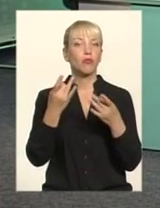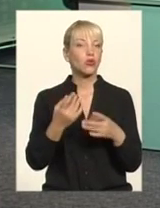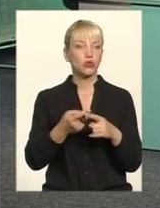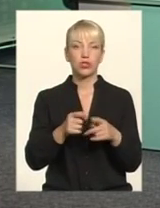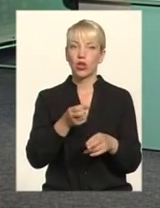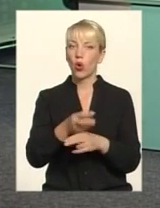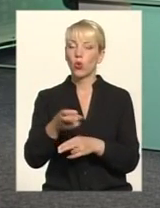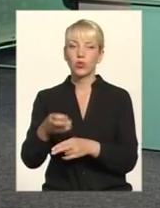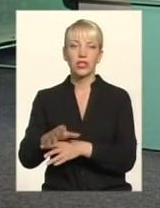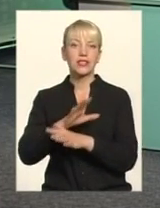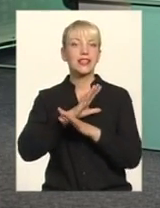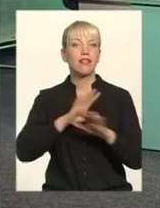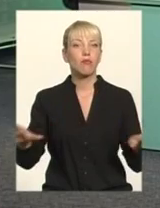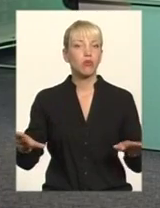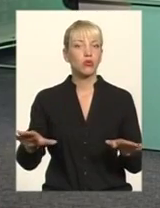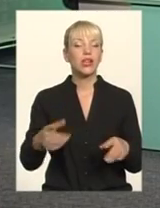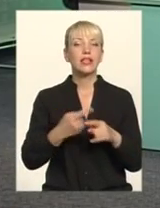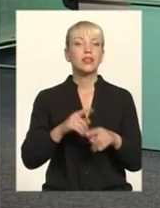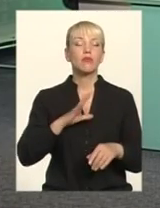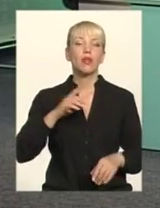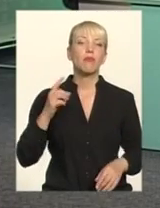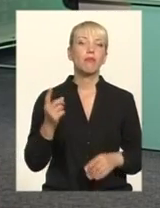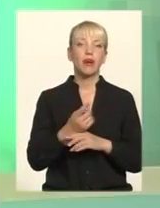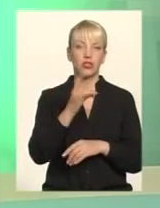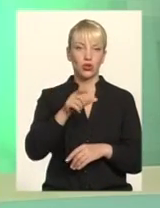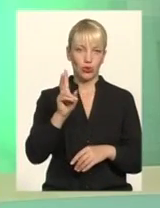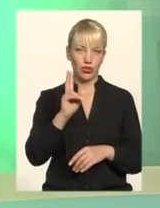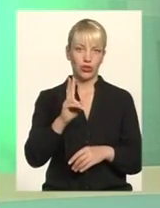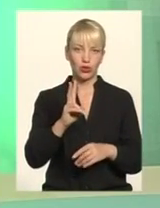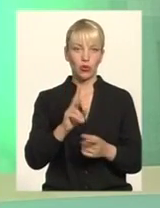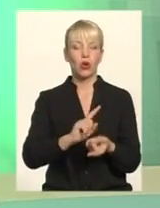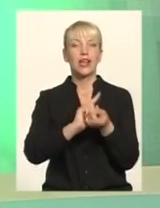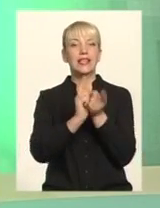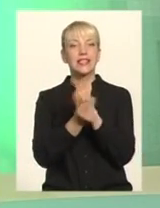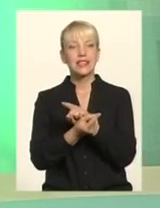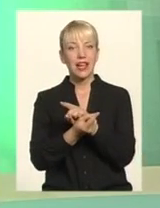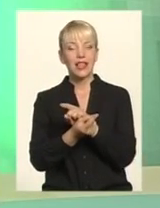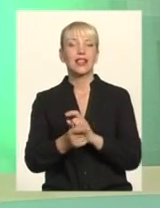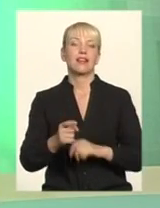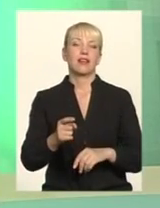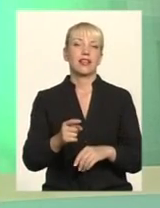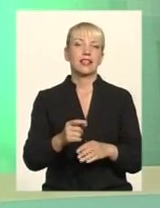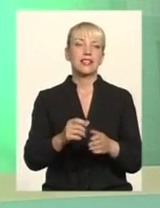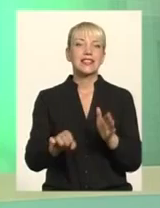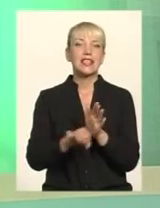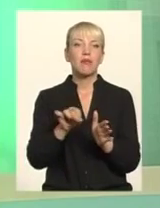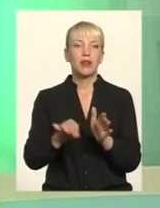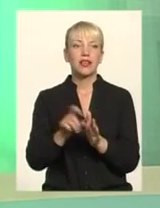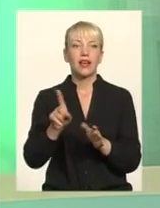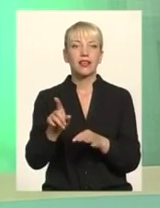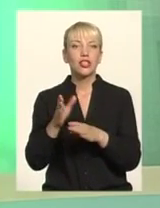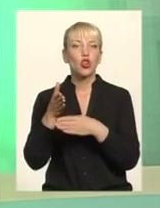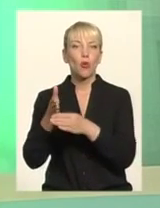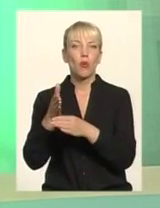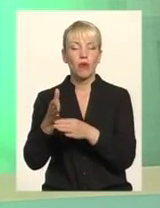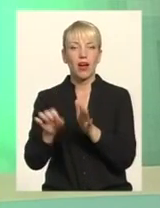Це були перші люди, які стали сепаратистами, які стали провідниками сепаратистів Все далі і далі